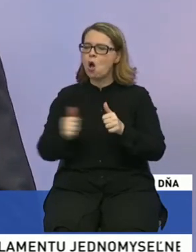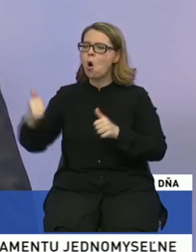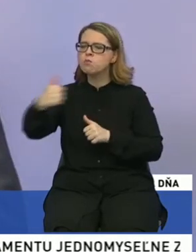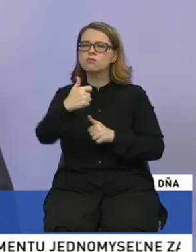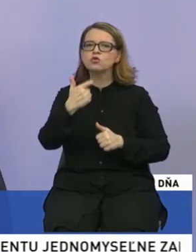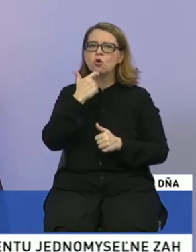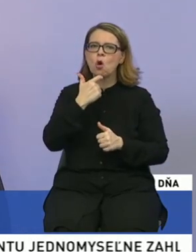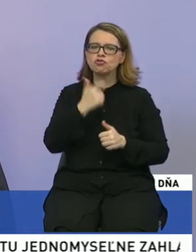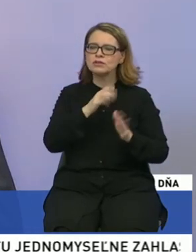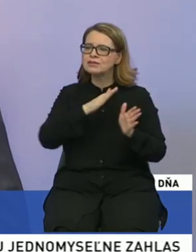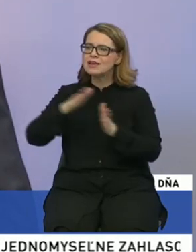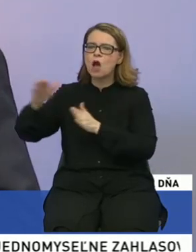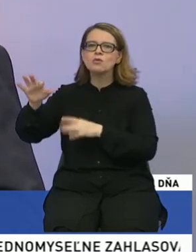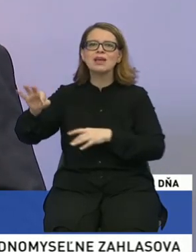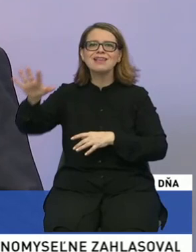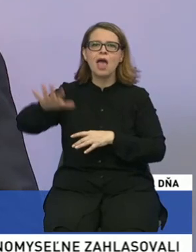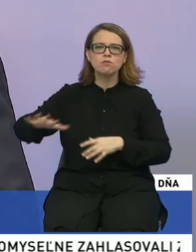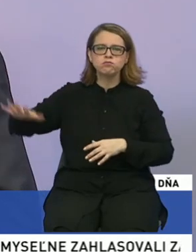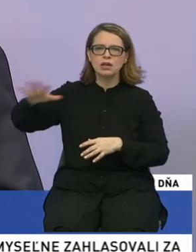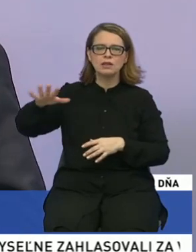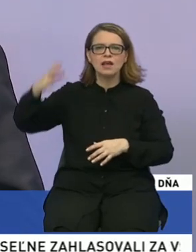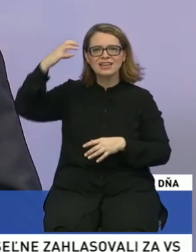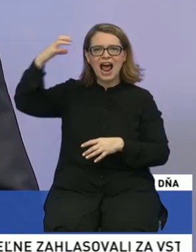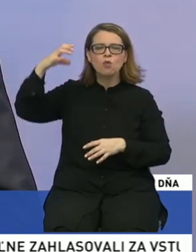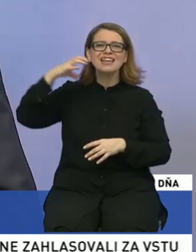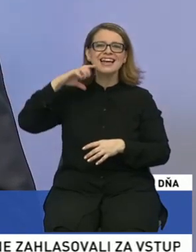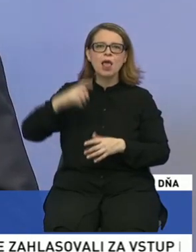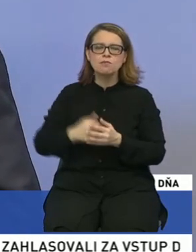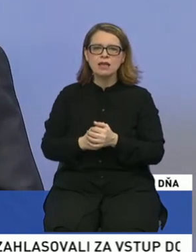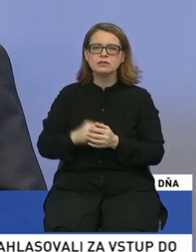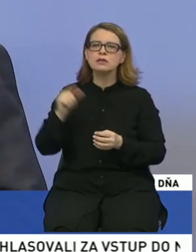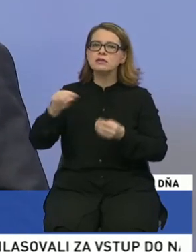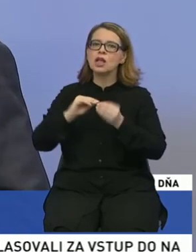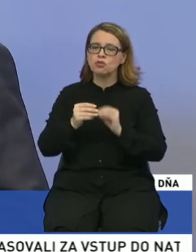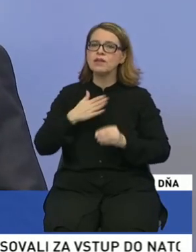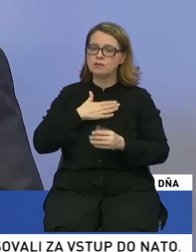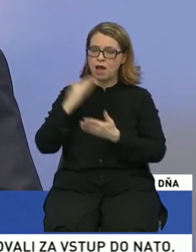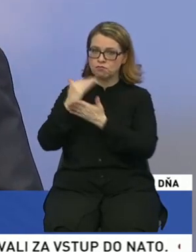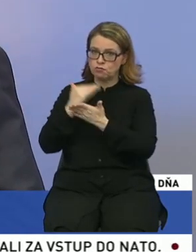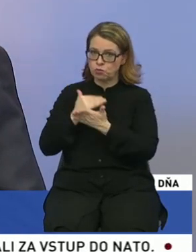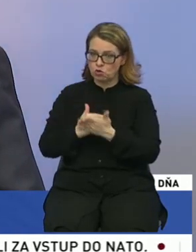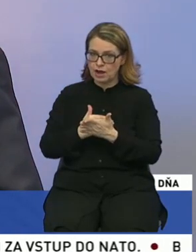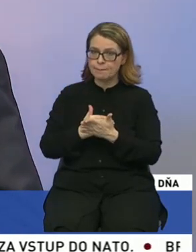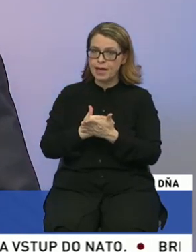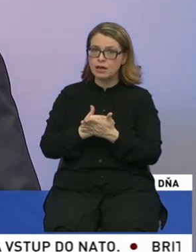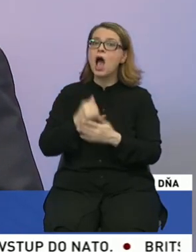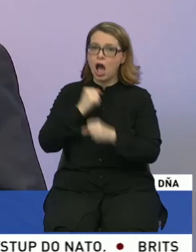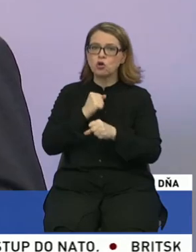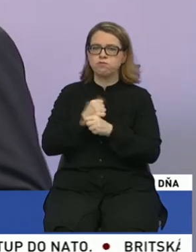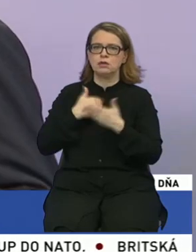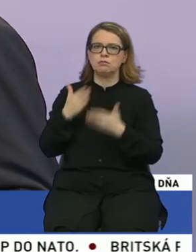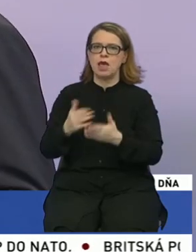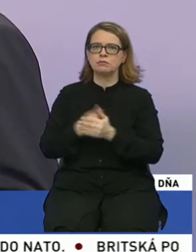ťaháme sa na Zemplín, teda na Kráľovský chlmec. Tieto veci máme v programe, nie len, že máme, ale robíme ich.